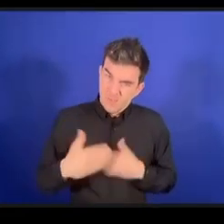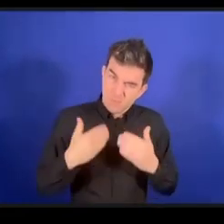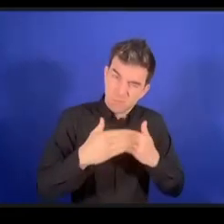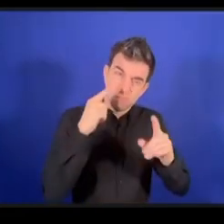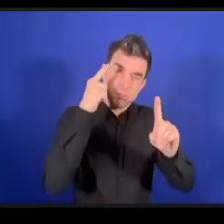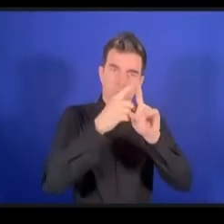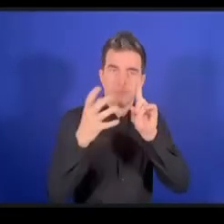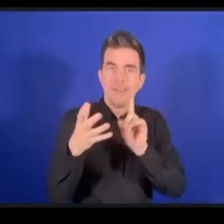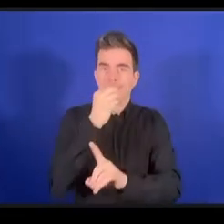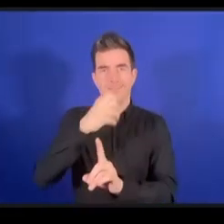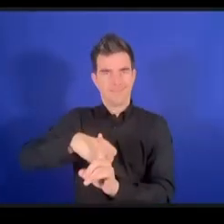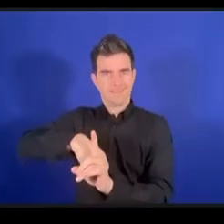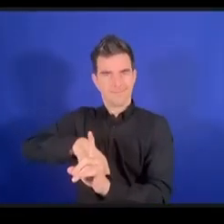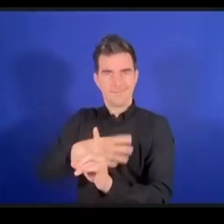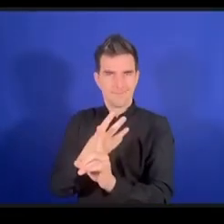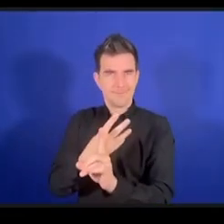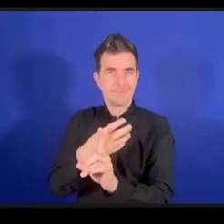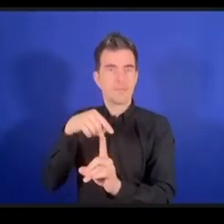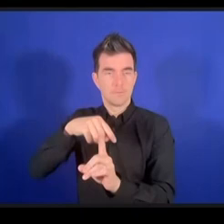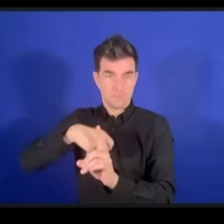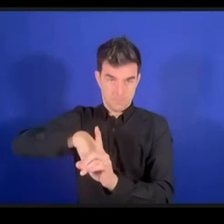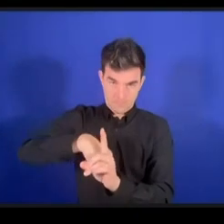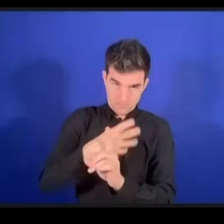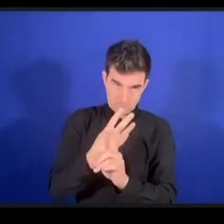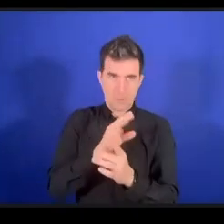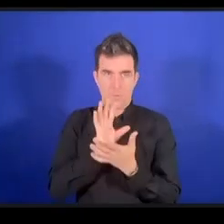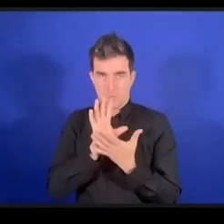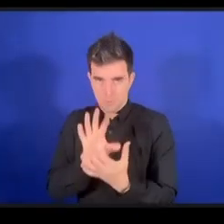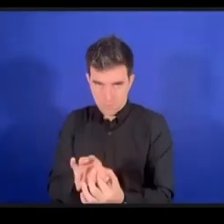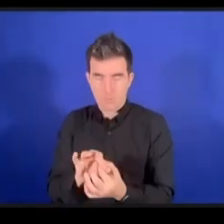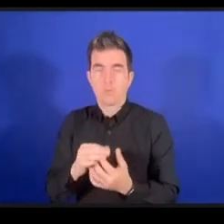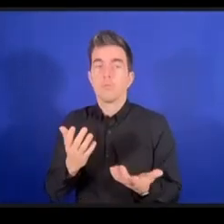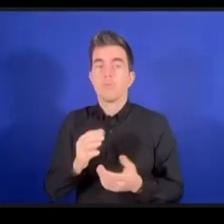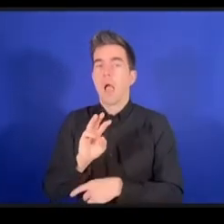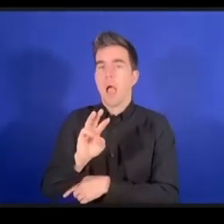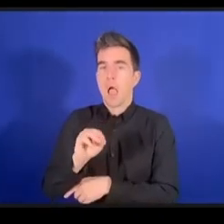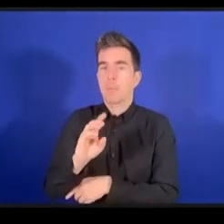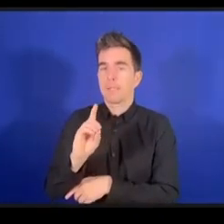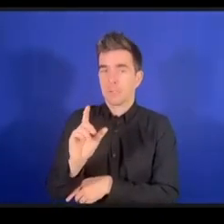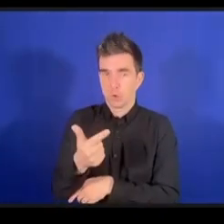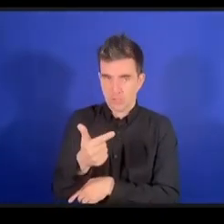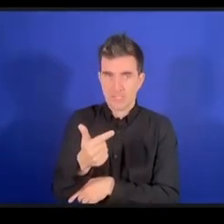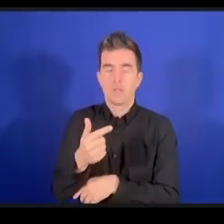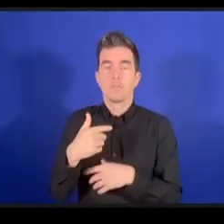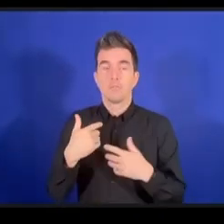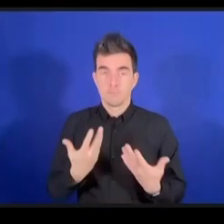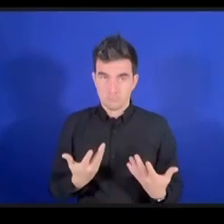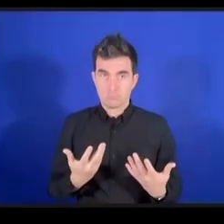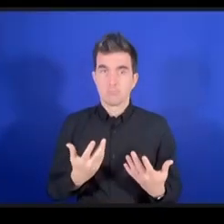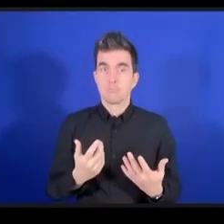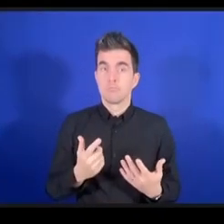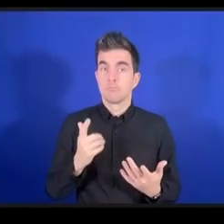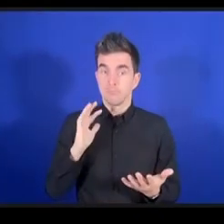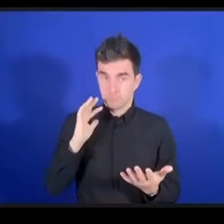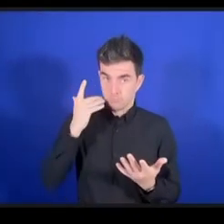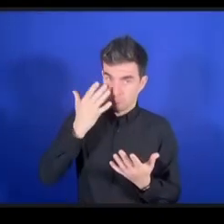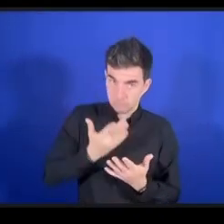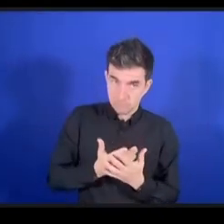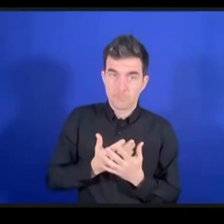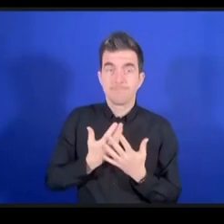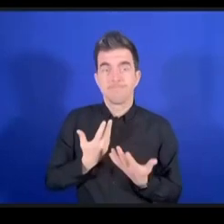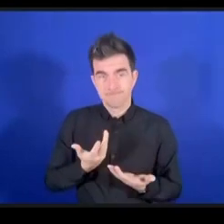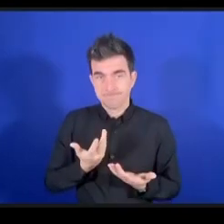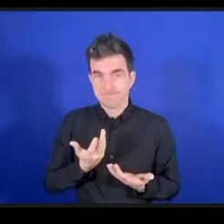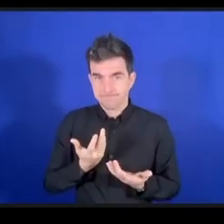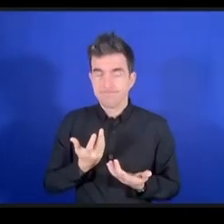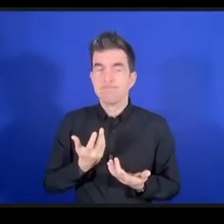سنة 2000 بعد أهداف الألفية مع الأسف أهداف الألفية لم تكن تنطوي على